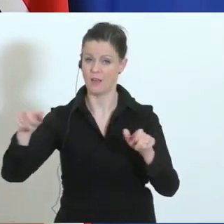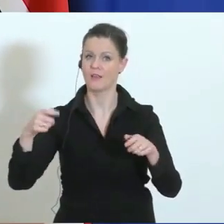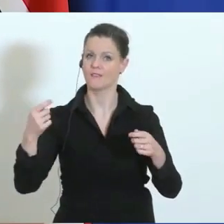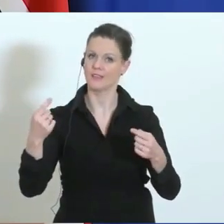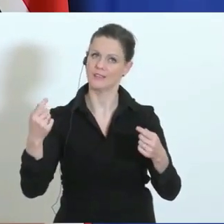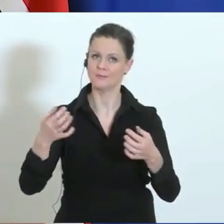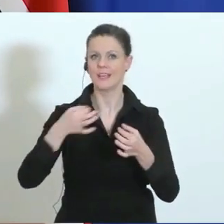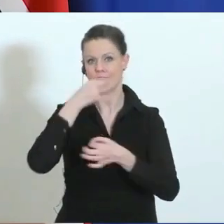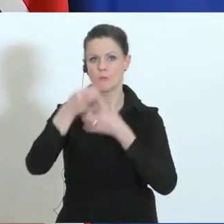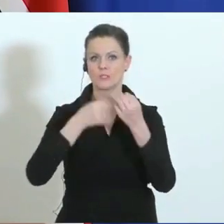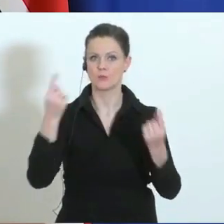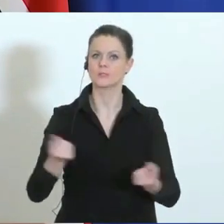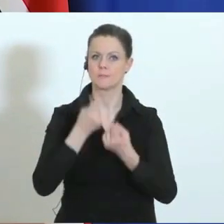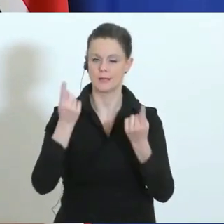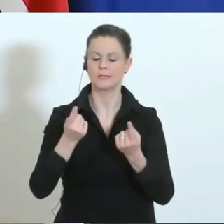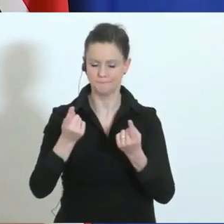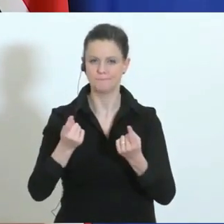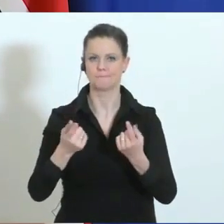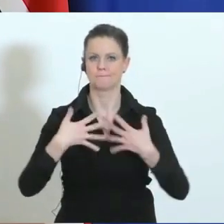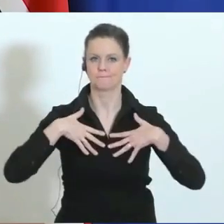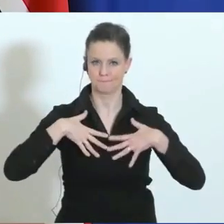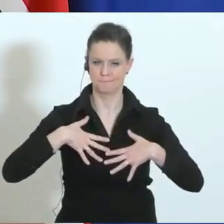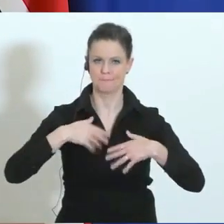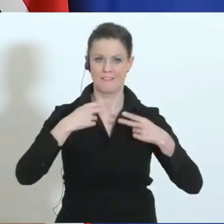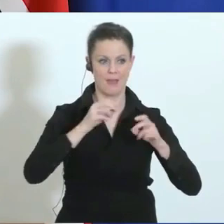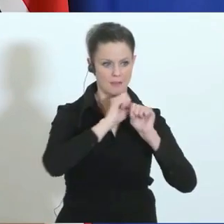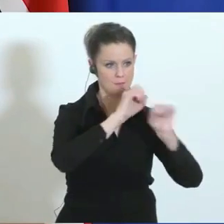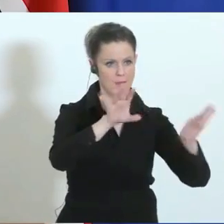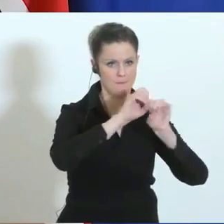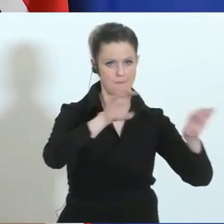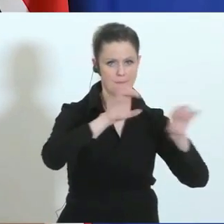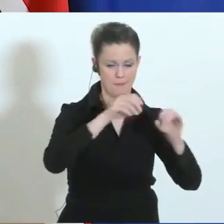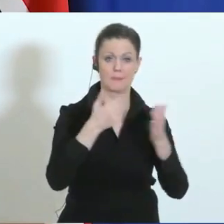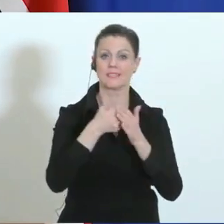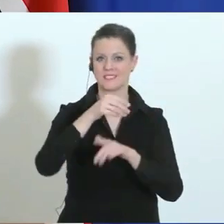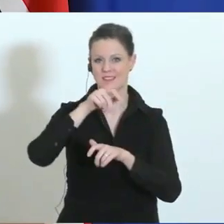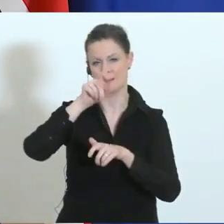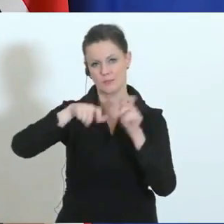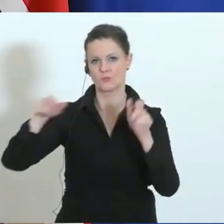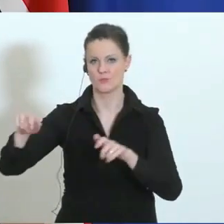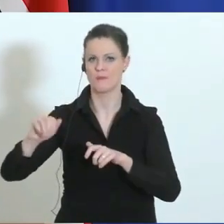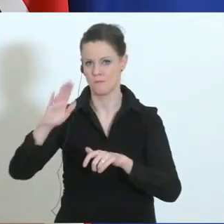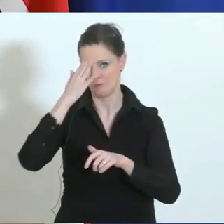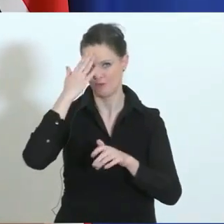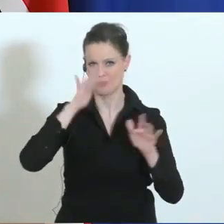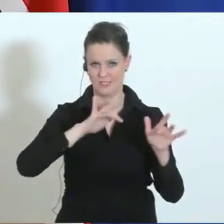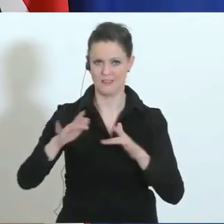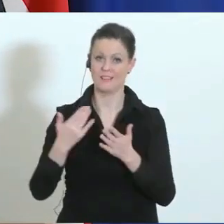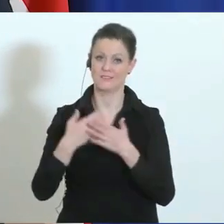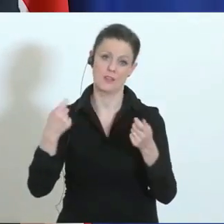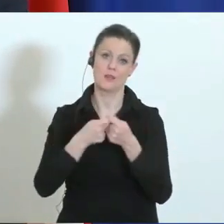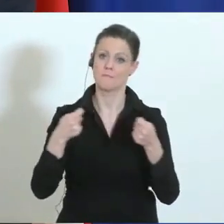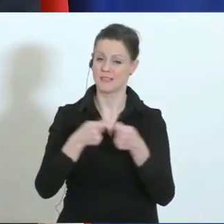haben. Und das zeigt Wirkung, dass ein Problembewusstsein bei den Menschen entstanden ist und daher derzeit sehr positiv auf unsere Maßnahmen